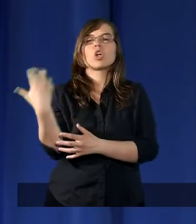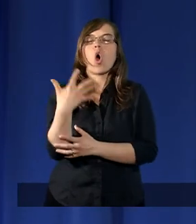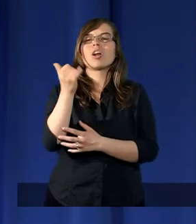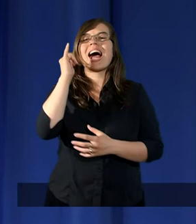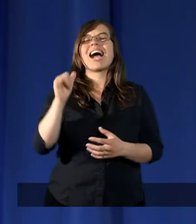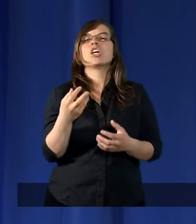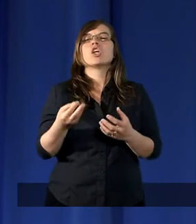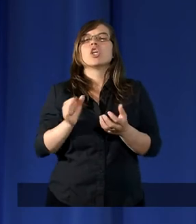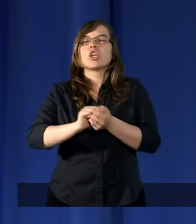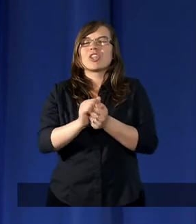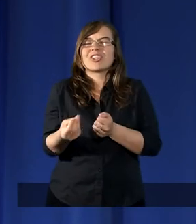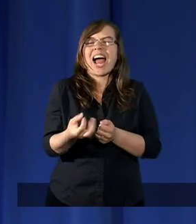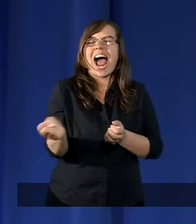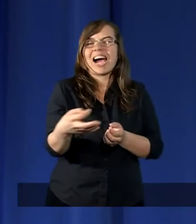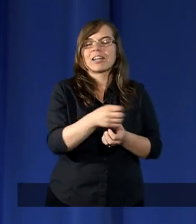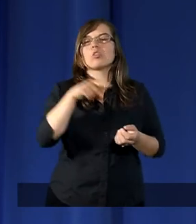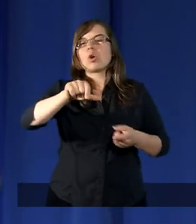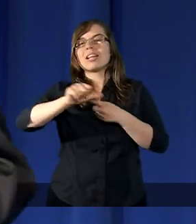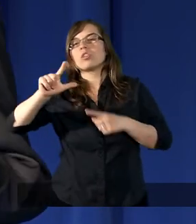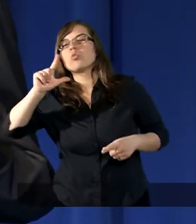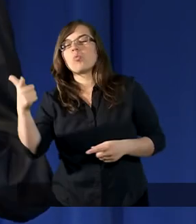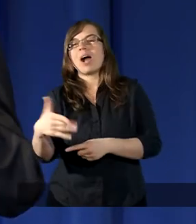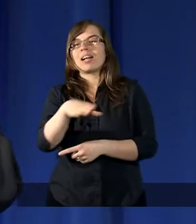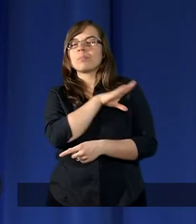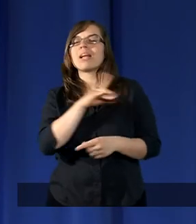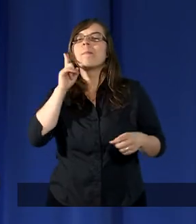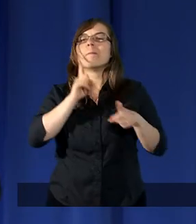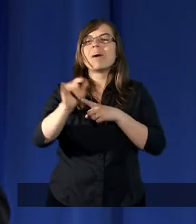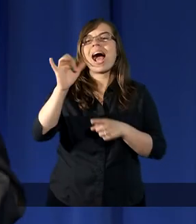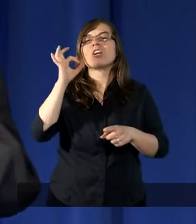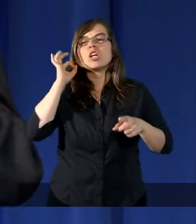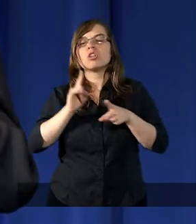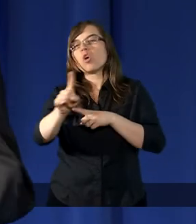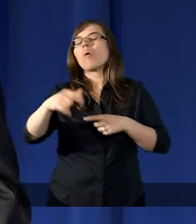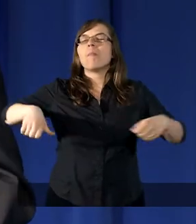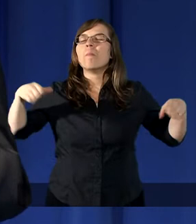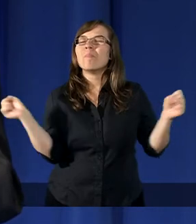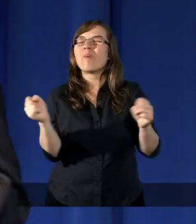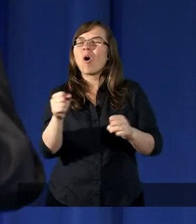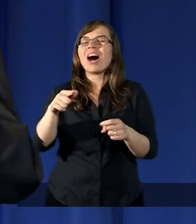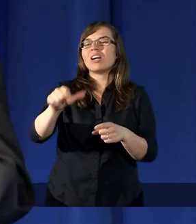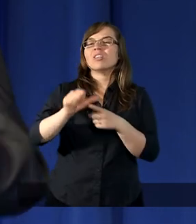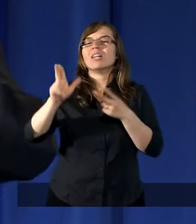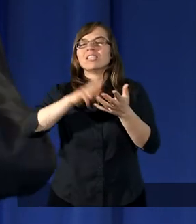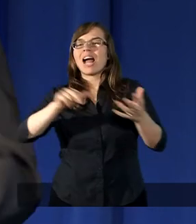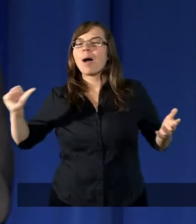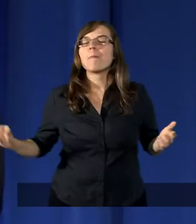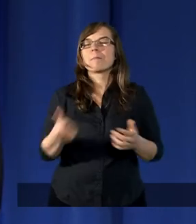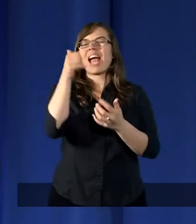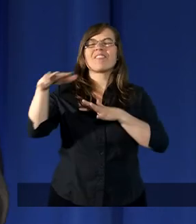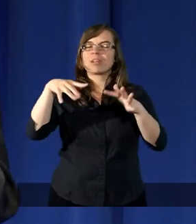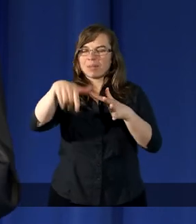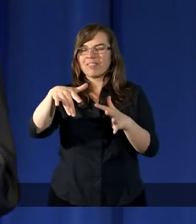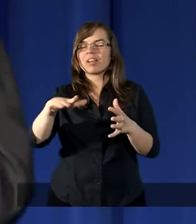i siarki. To jest druga śmierć. Drodzy bracia i siostry, bojaź jest tu na pierwszym miejscu wymieniona.